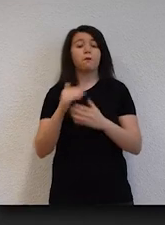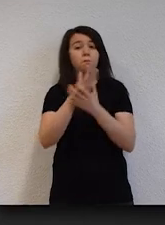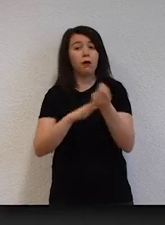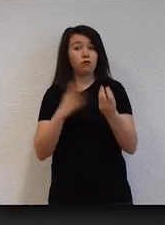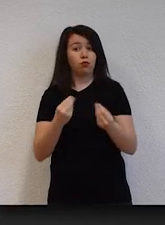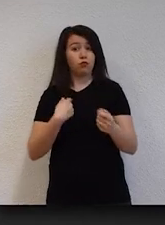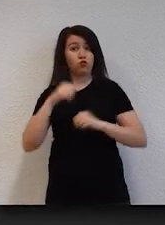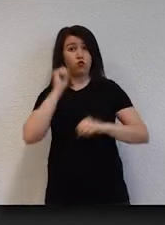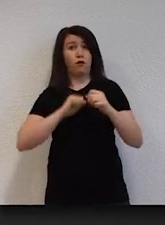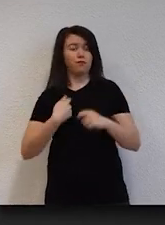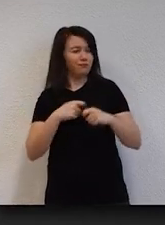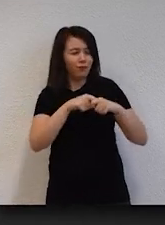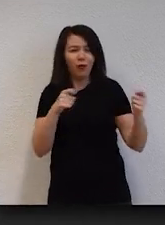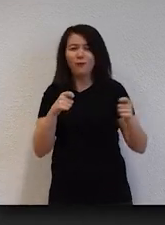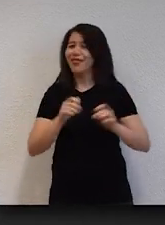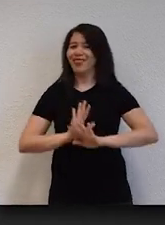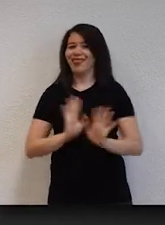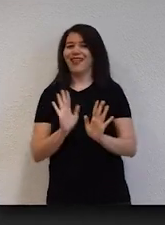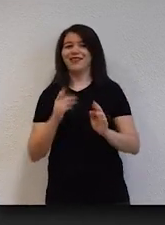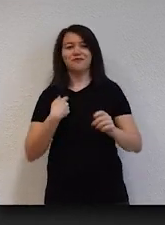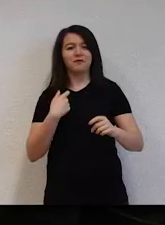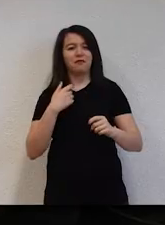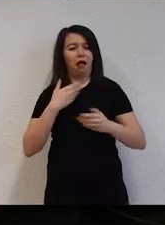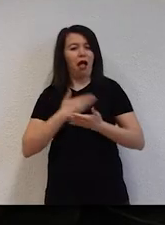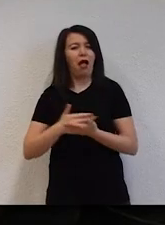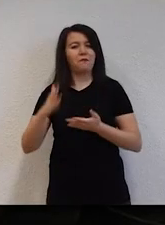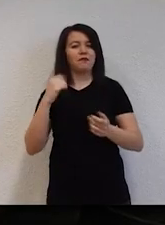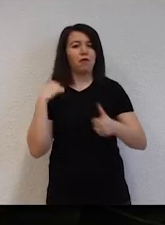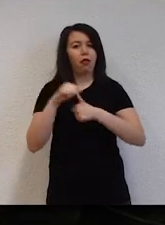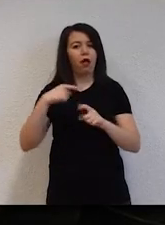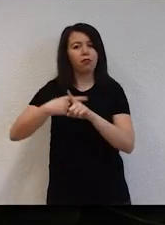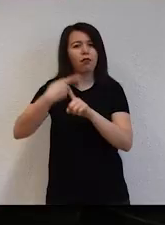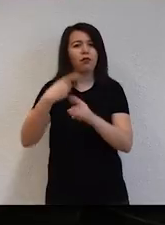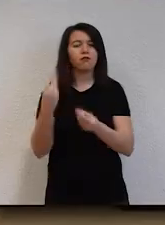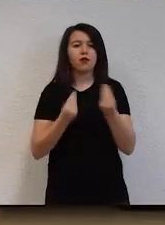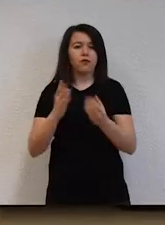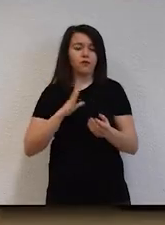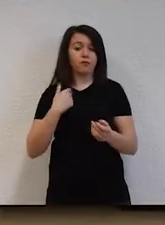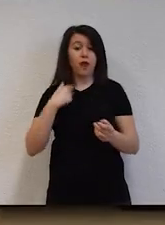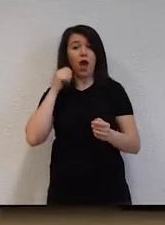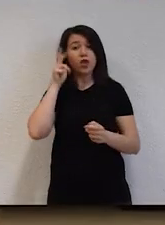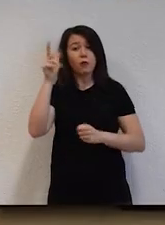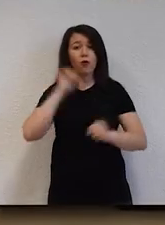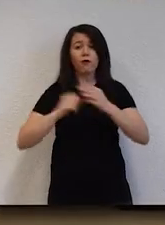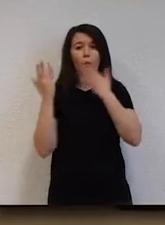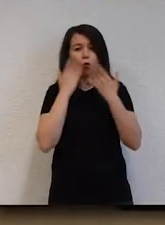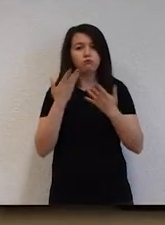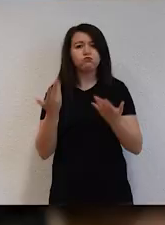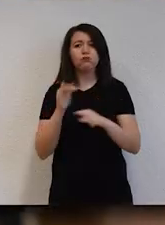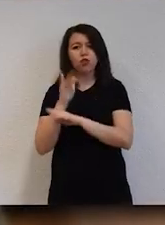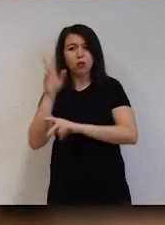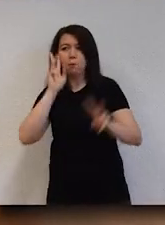Mezun olduğunuzda üniversitemizle ilişkiniz sona ermez. Hacettepe Üniversitesi'nde yetişmiş veya yolu bir şekilde